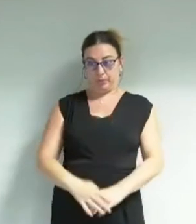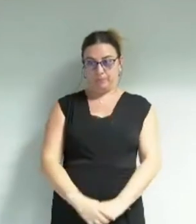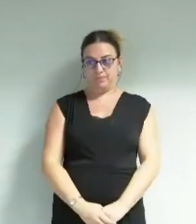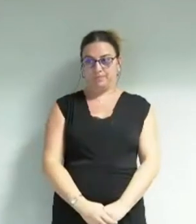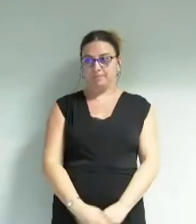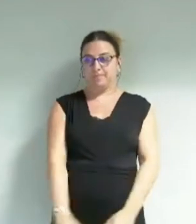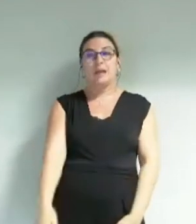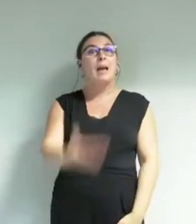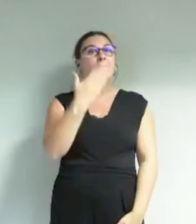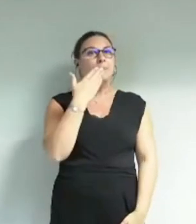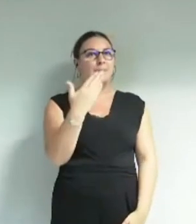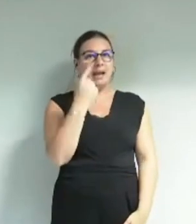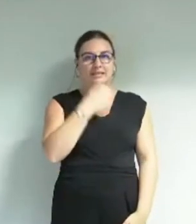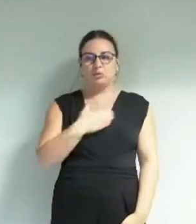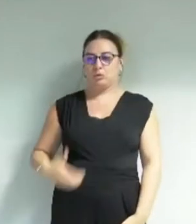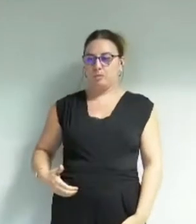merci monsieur le maire